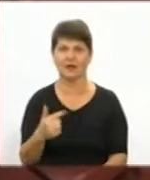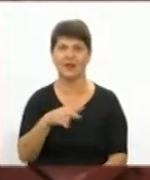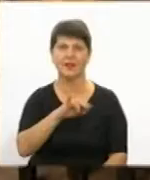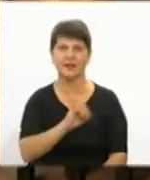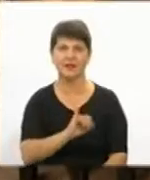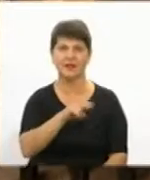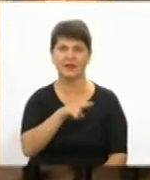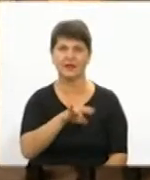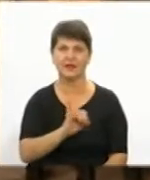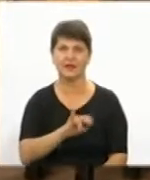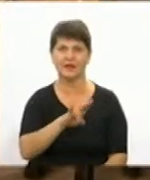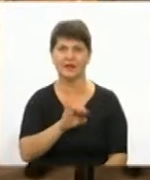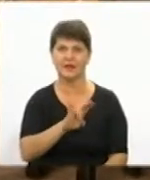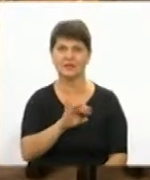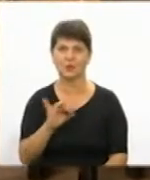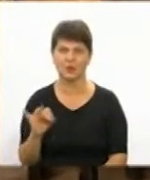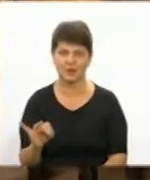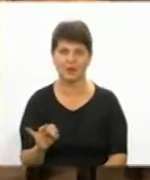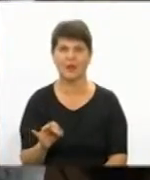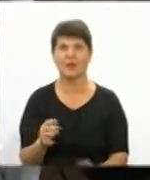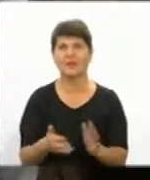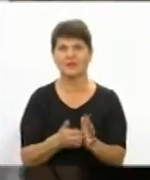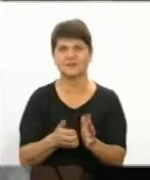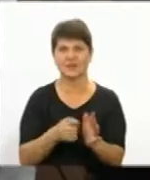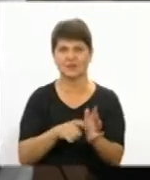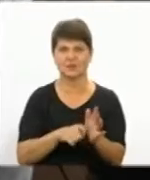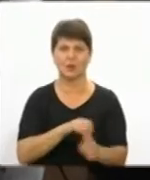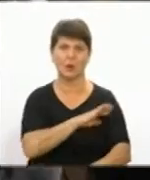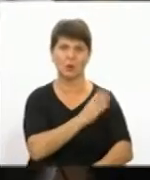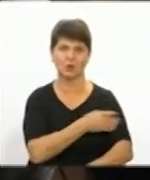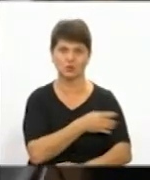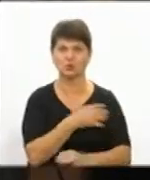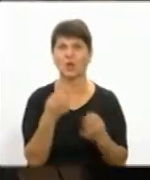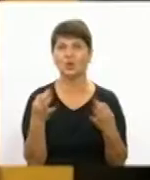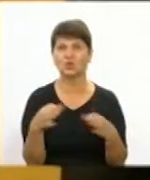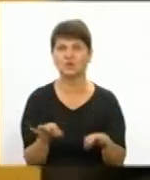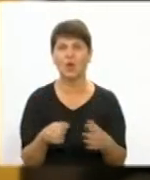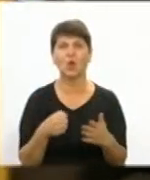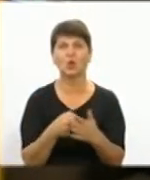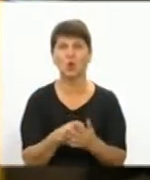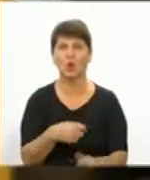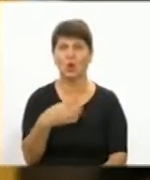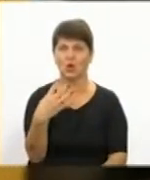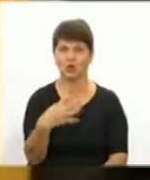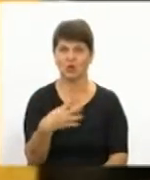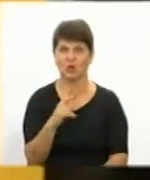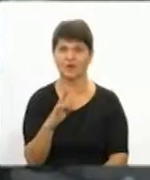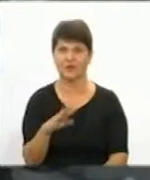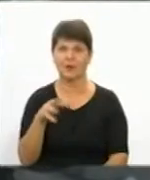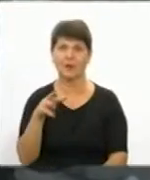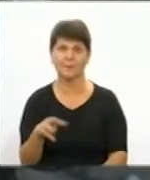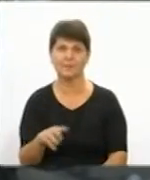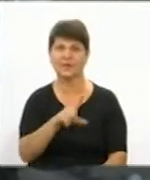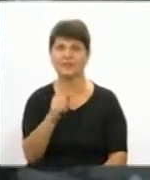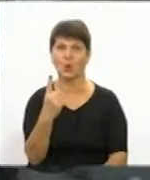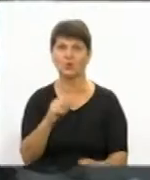виробничої дільниці Юрій Степанюк, не вистачає сміття. Потужності дозволяють виробляти до 40 квадратних метрів плитки за зміну. Переробляти